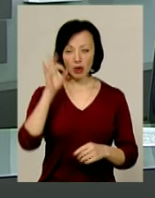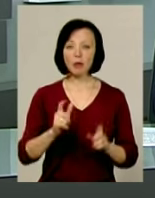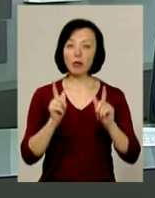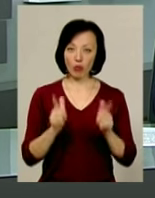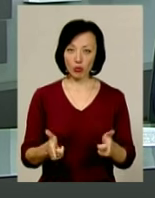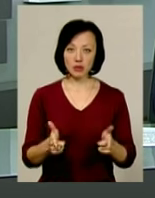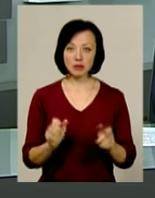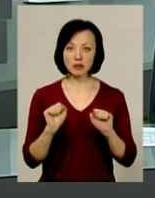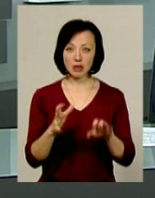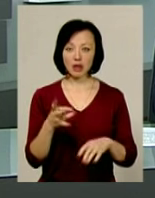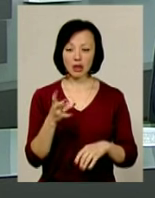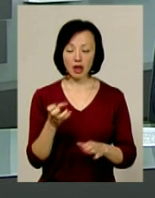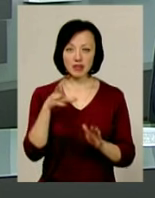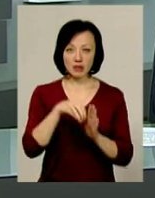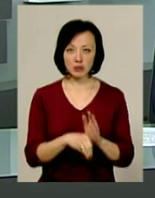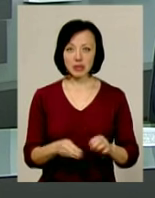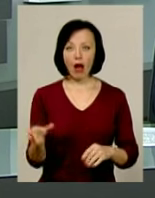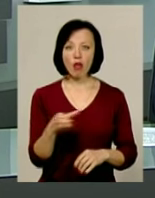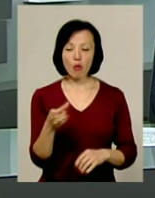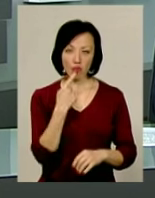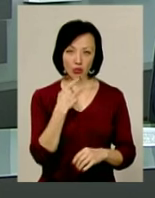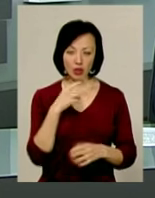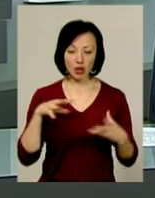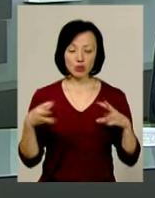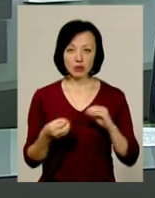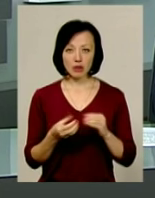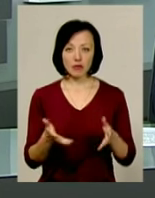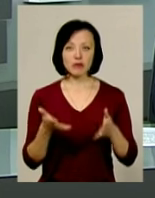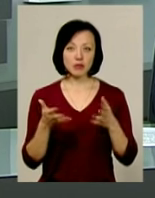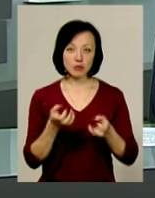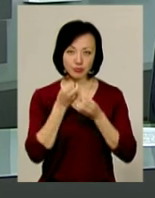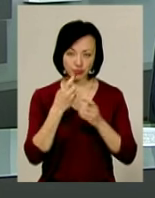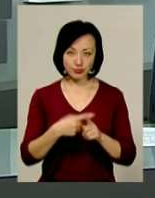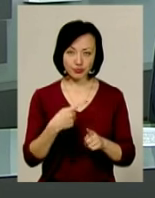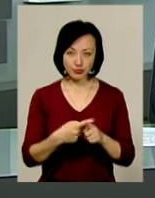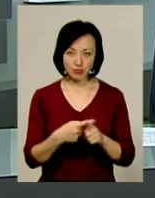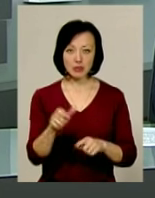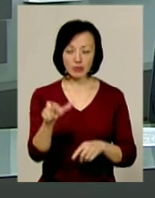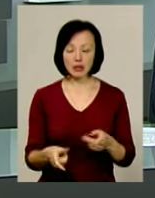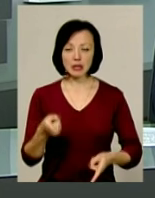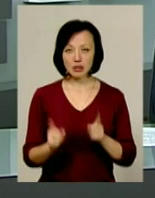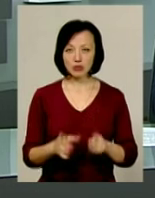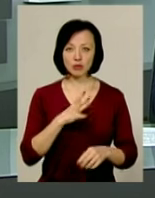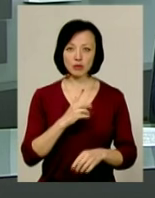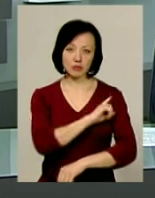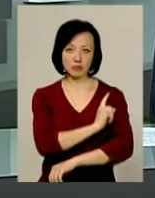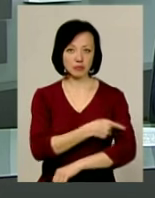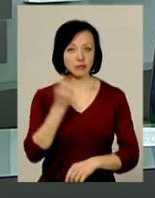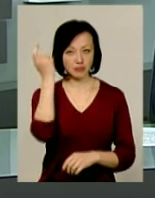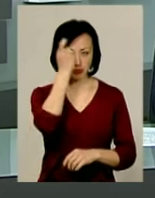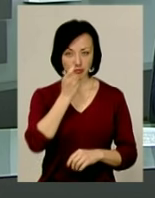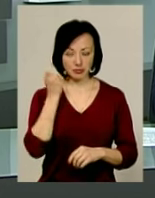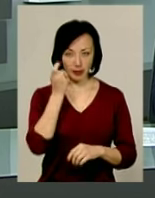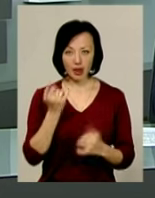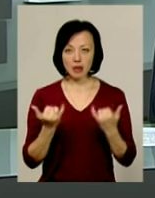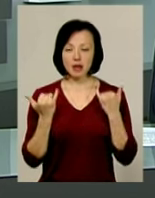погодився здати аналіз на вміст алкоголю у крові. Результат виявився позитивним. Громадянин дійсно був добря чи не Терезий.